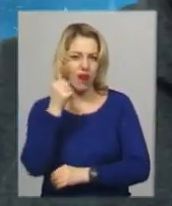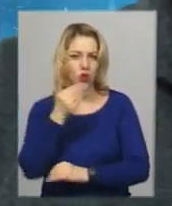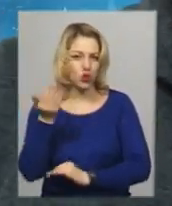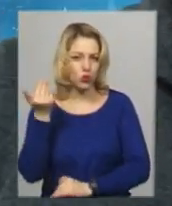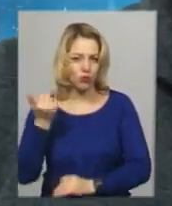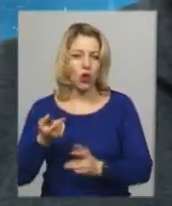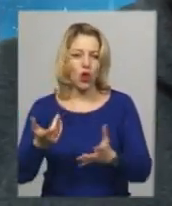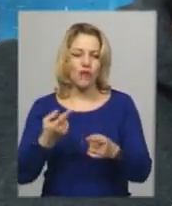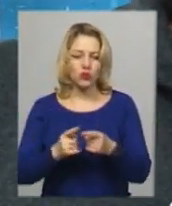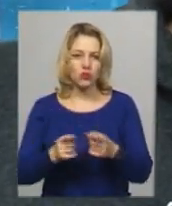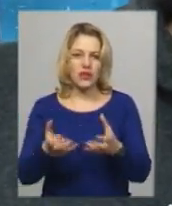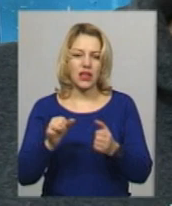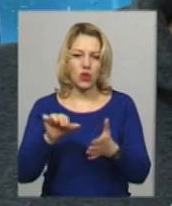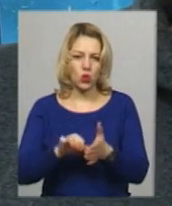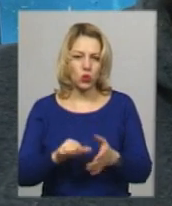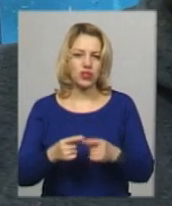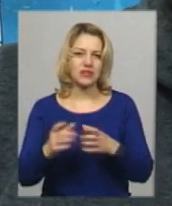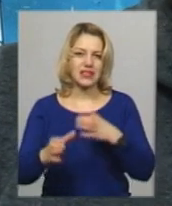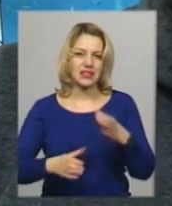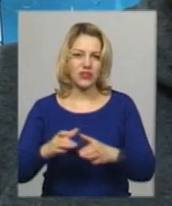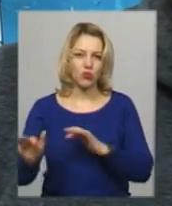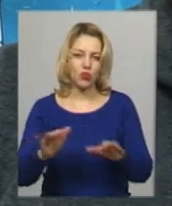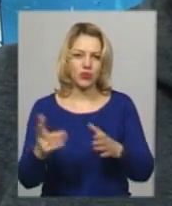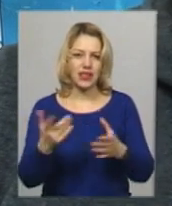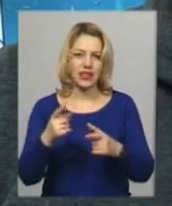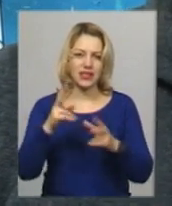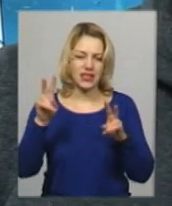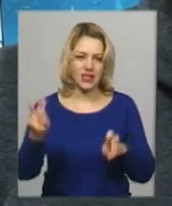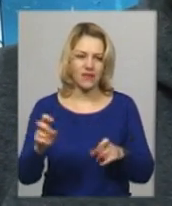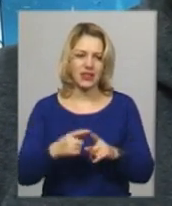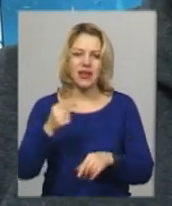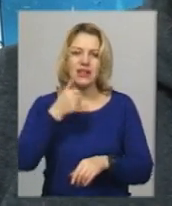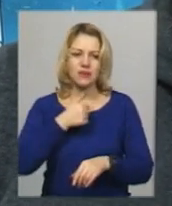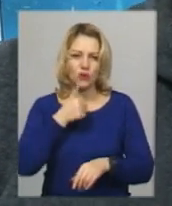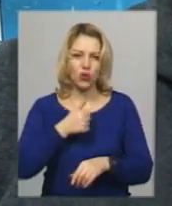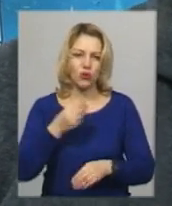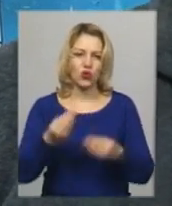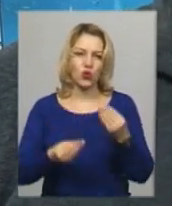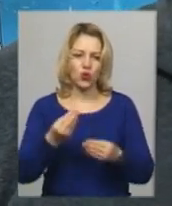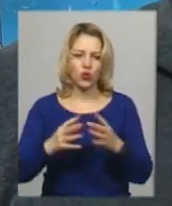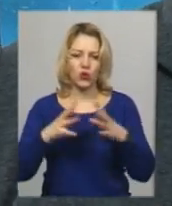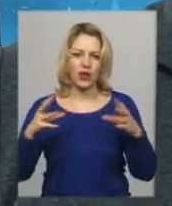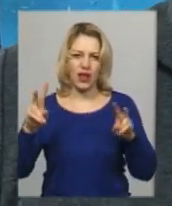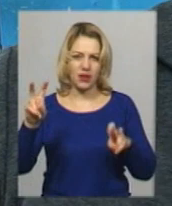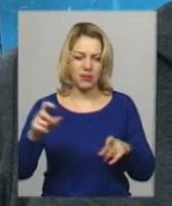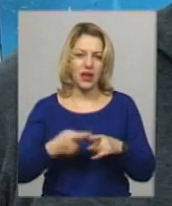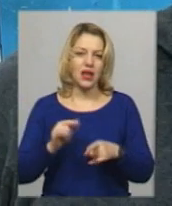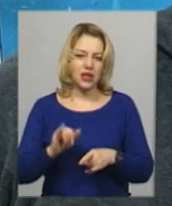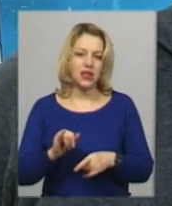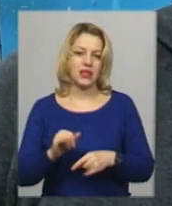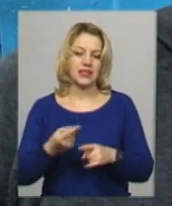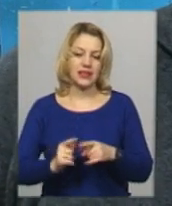взяли участь у всесвітньому рухці, який називається «Get into rugby», спробовує регбі. Хочу сказати, що